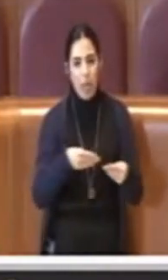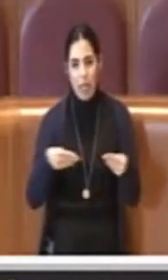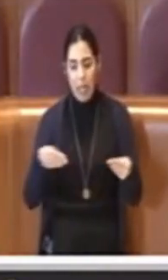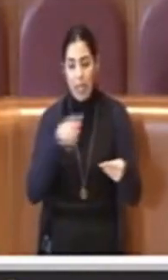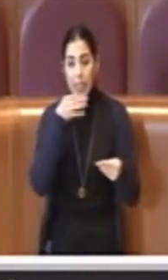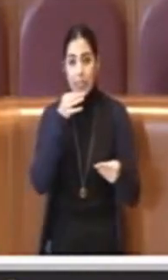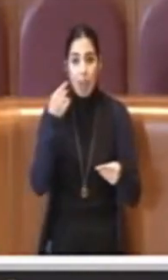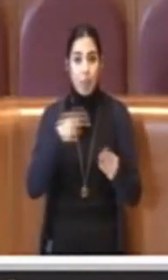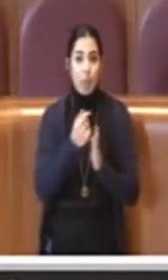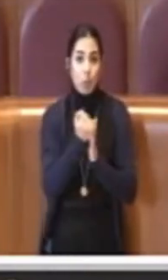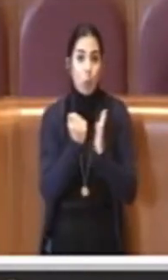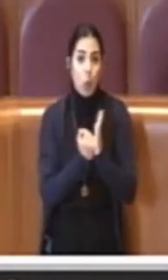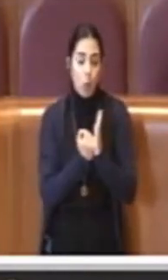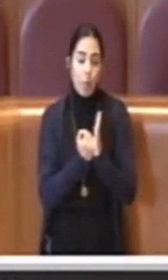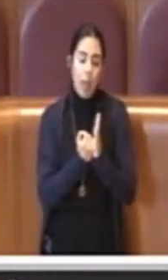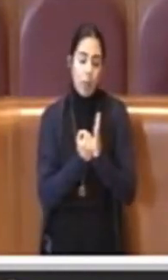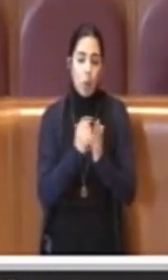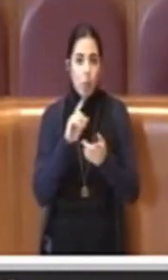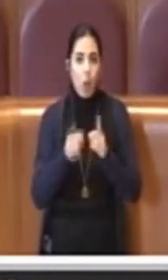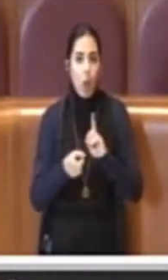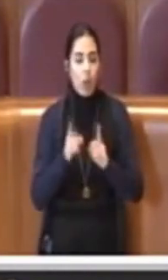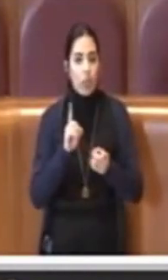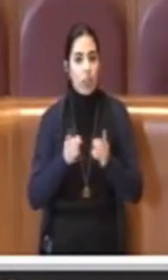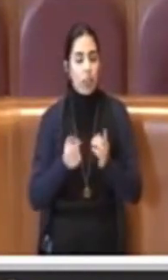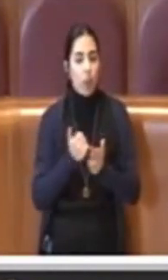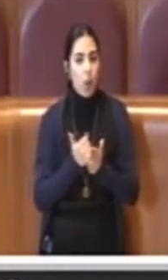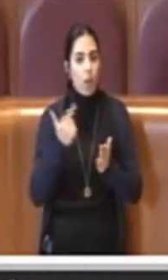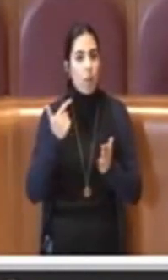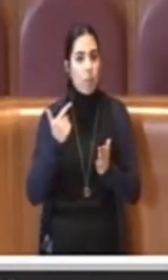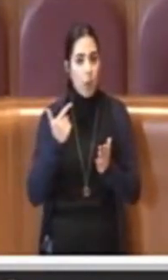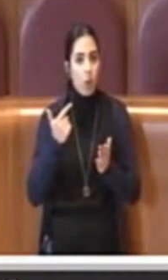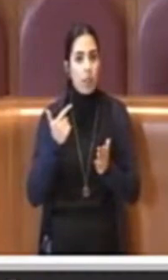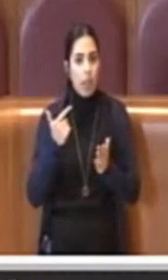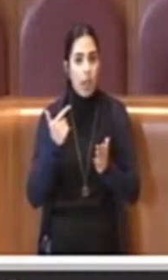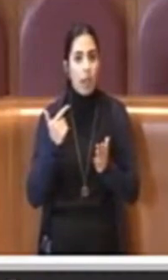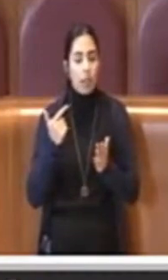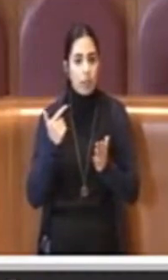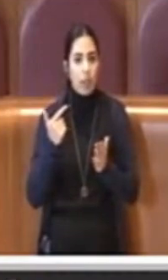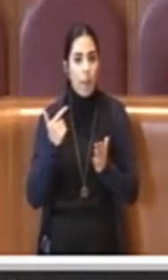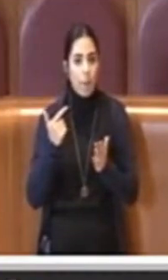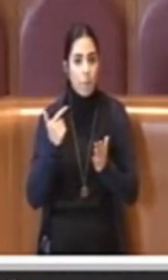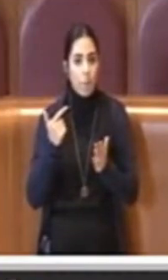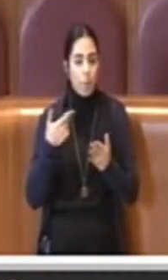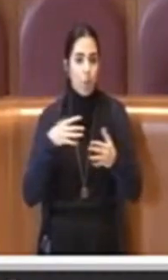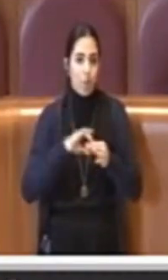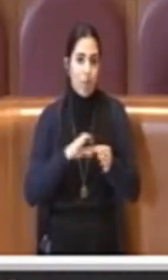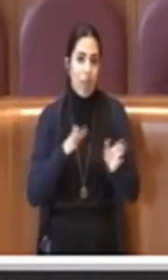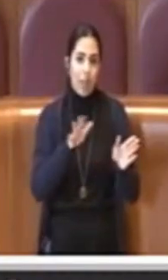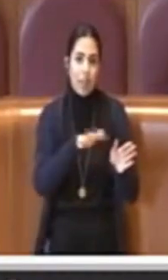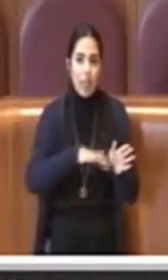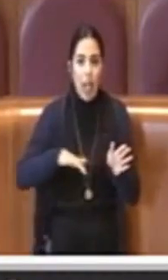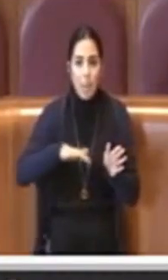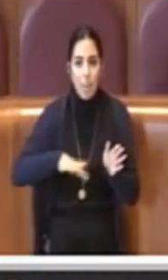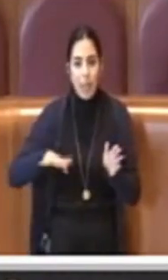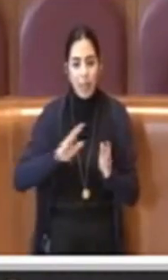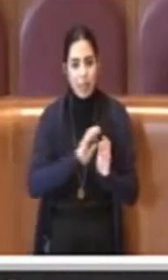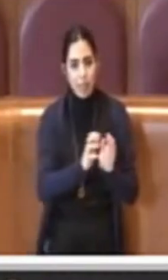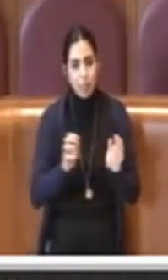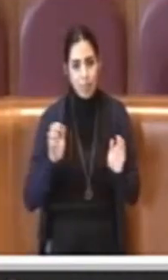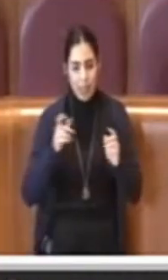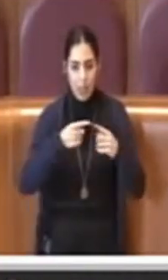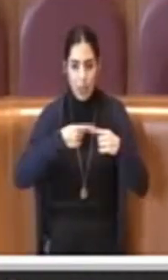documento comunque politico importante che riguarda tutti i settori, tutte le commissioni, tutti i